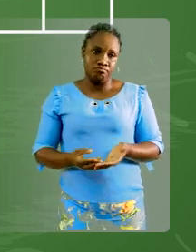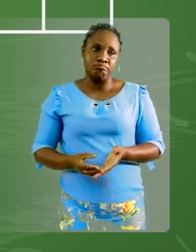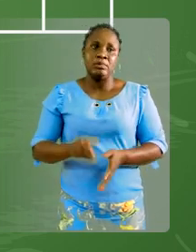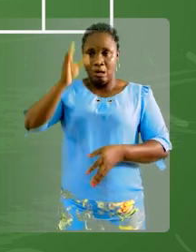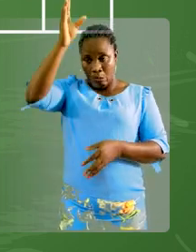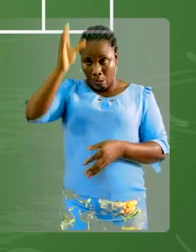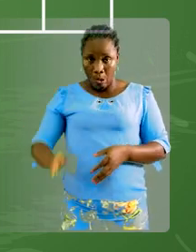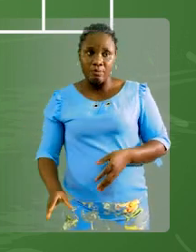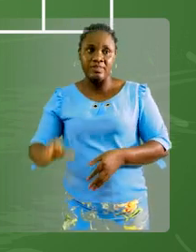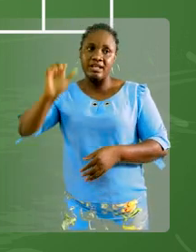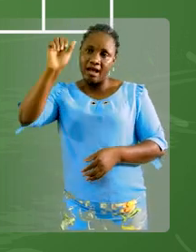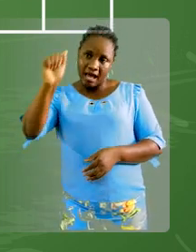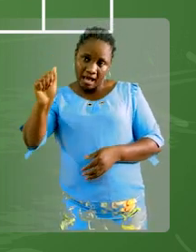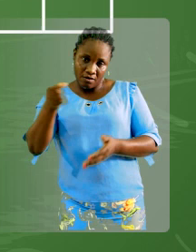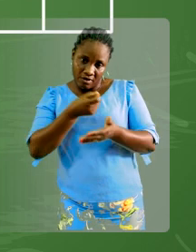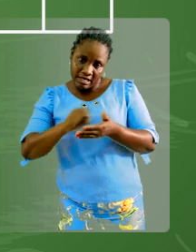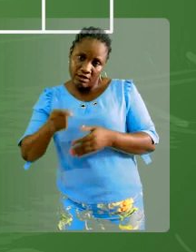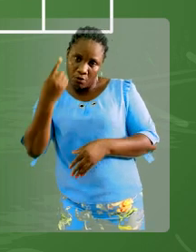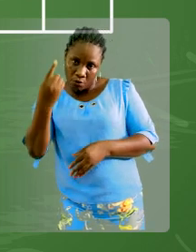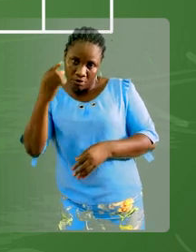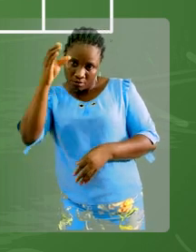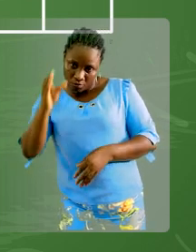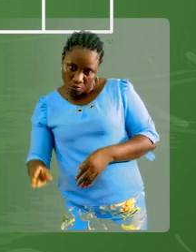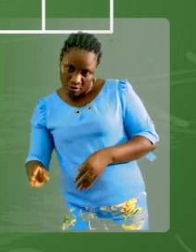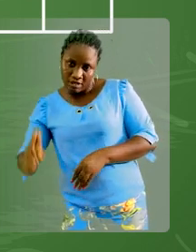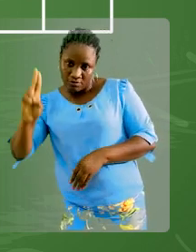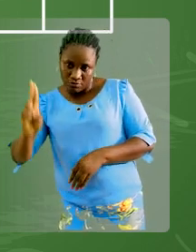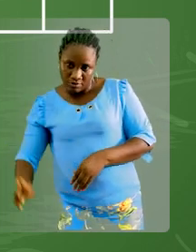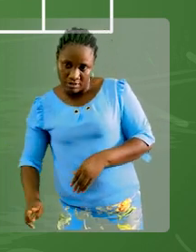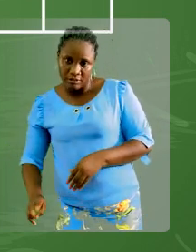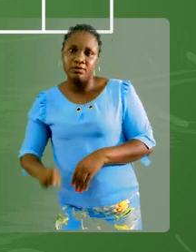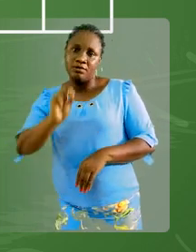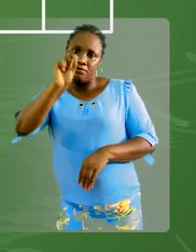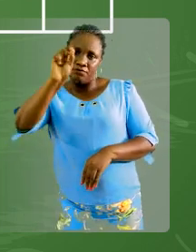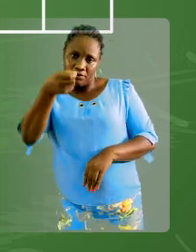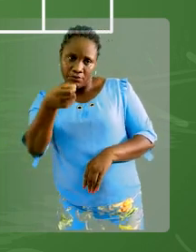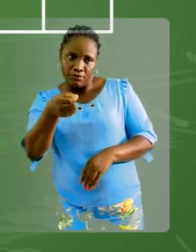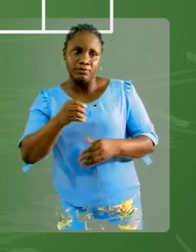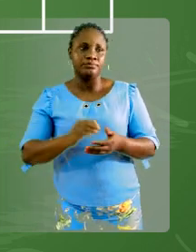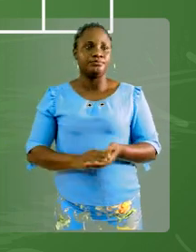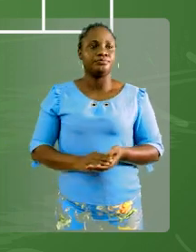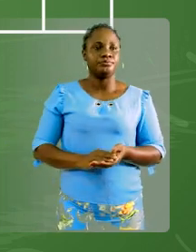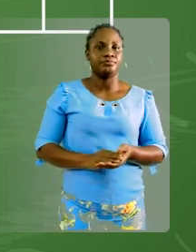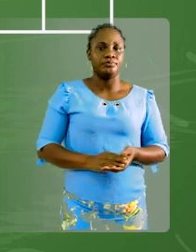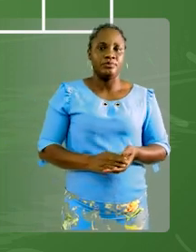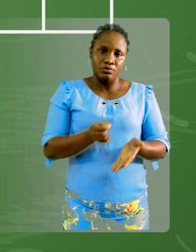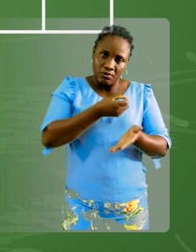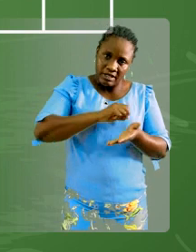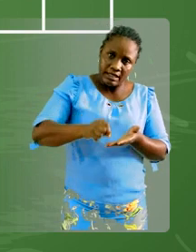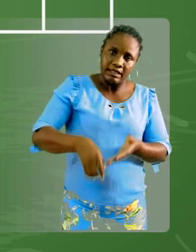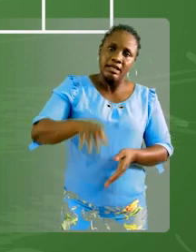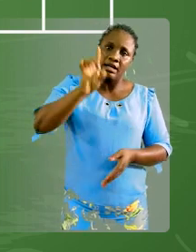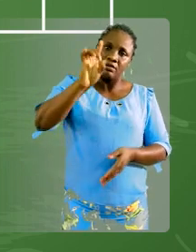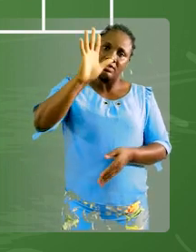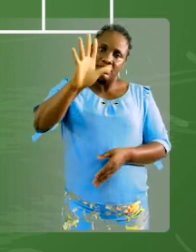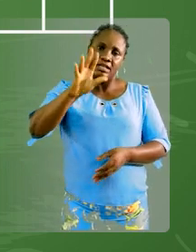colonne des unités de A. On place la virgule et puis on écrit le 85 dans